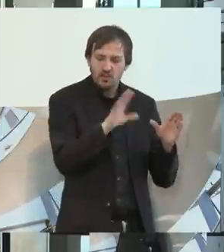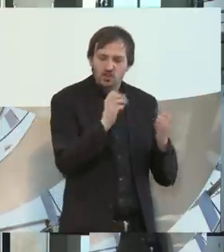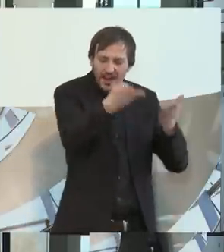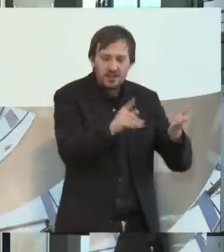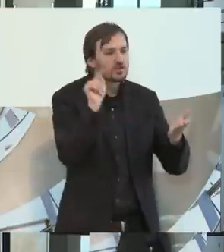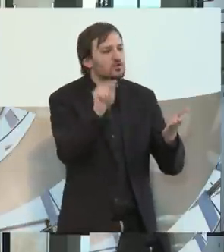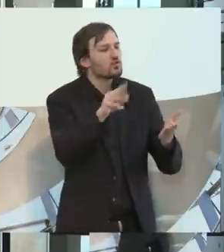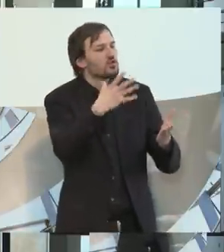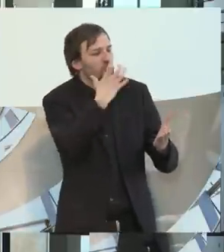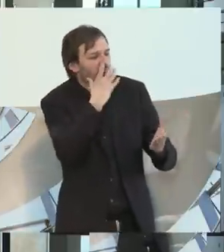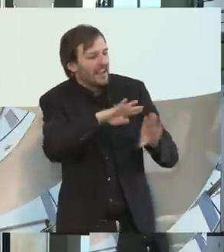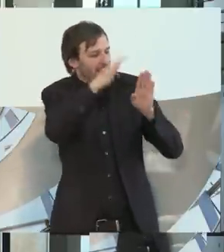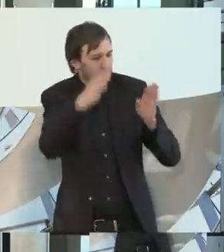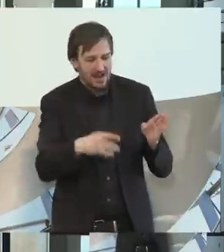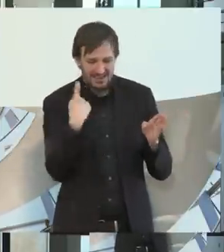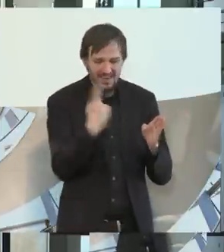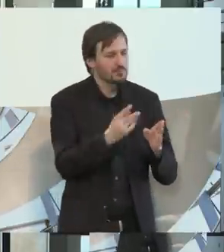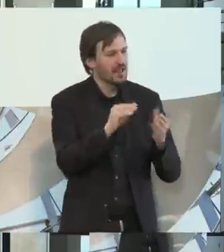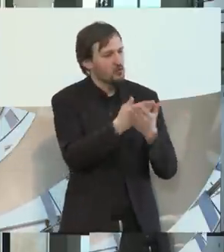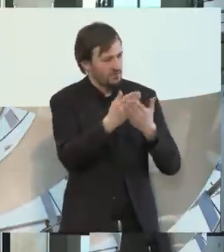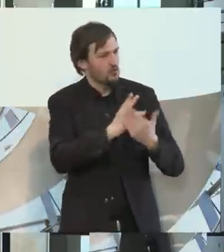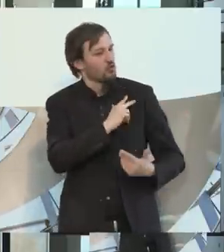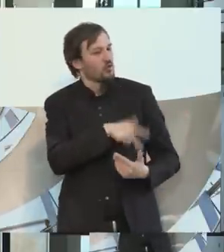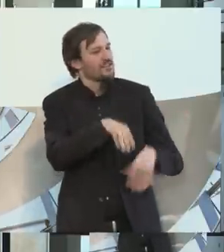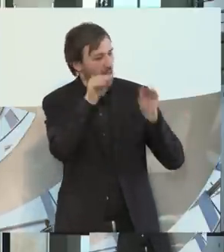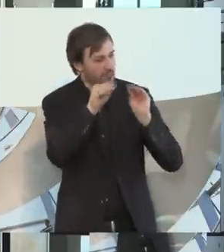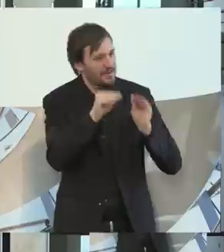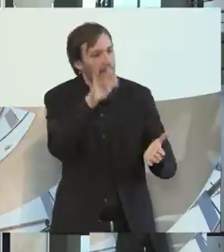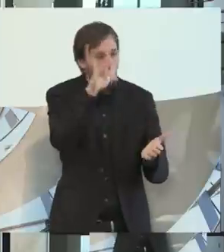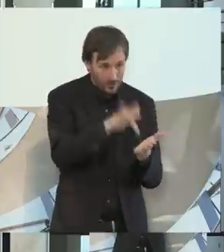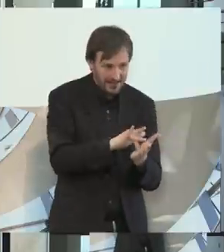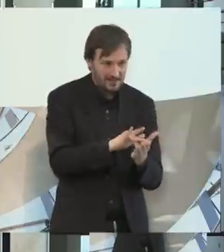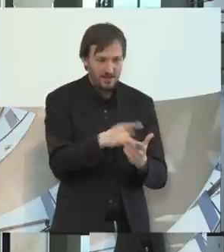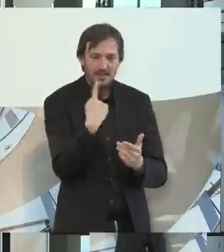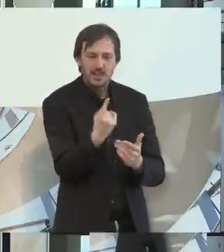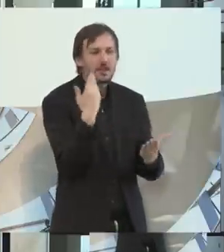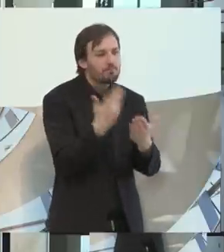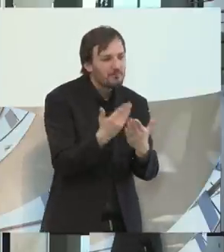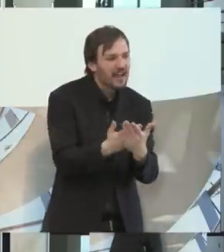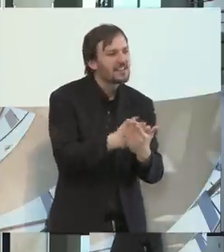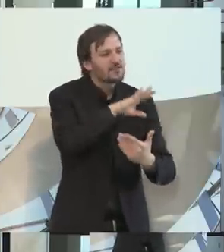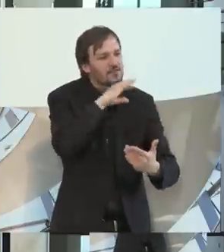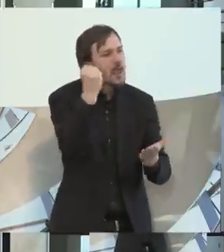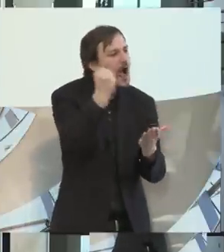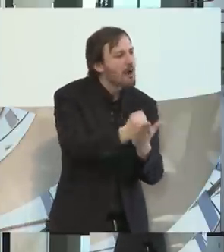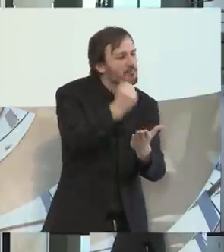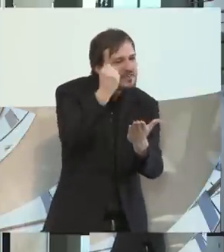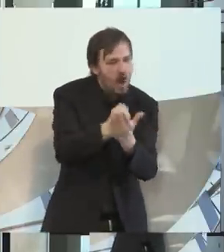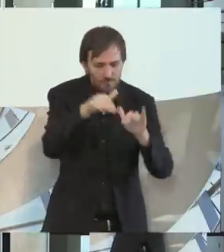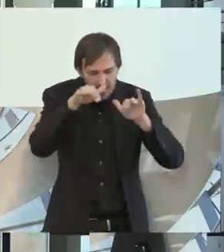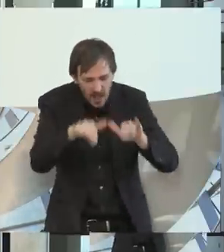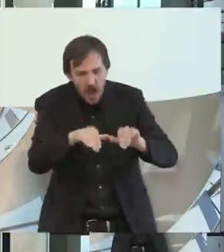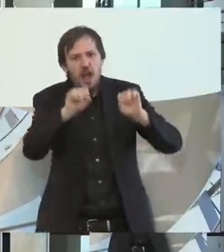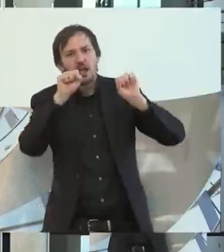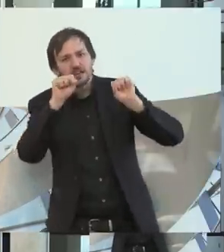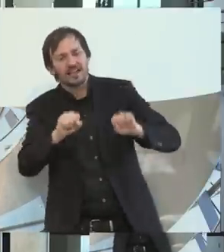vor allem ist sie ein Beispiel dafür, wie viel man mit Ehrenämtern bewegen kann, wenn man sie mit einem solchen Engagement und